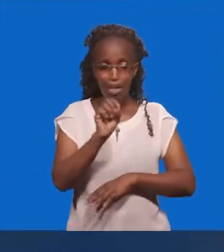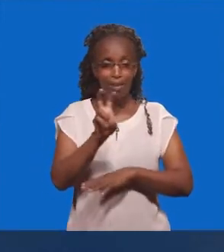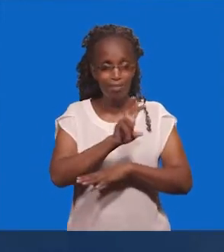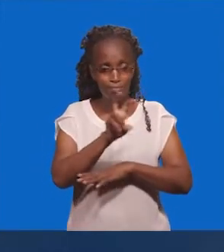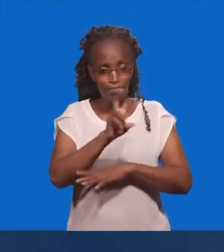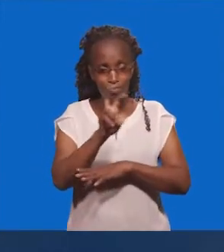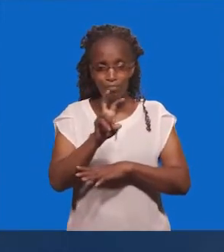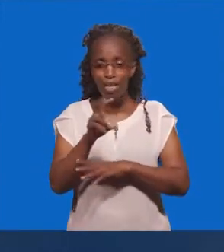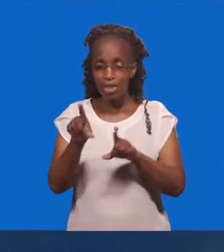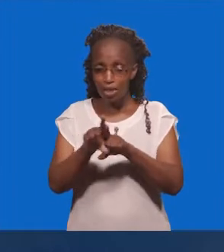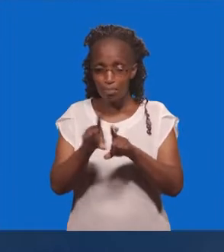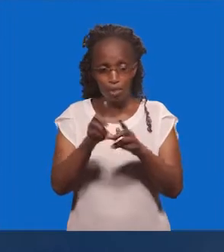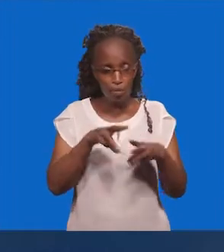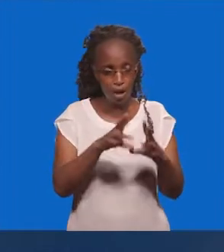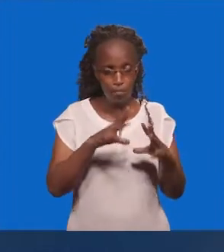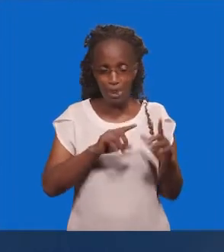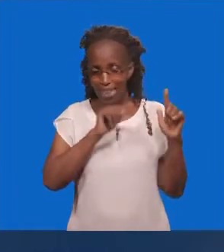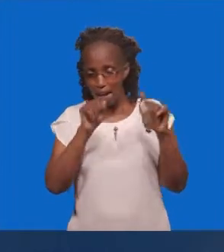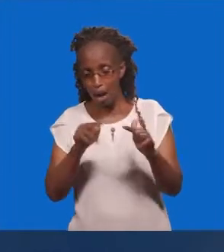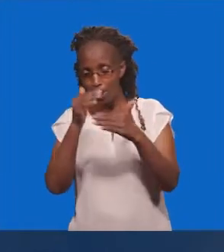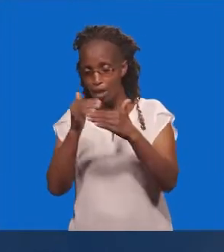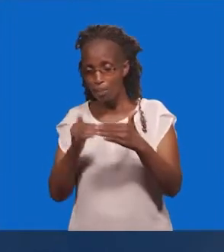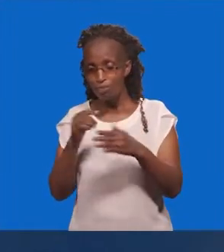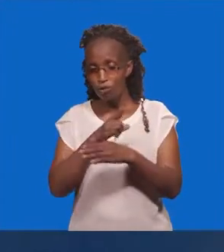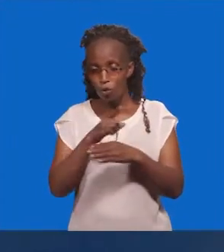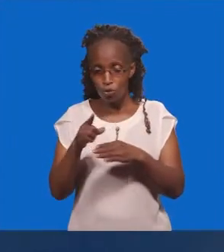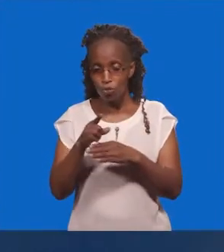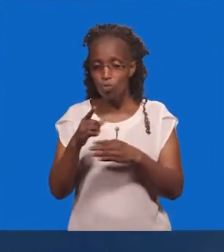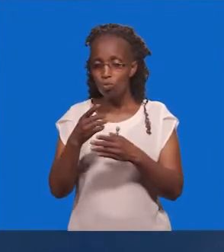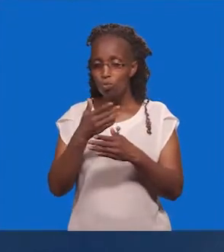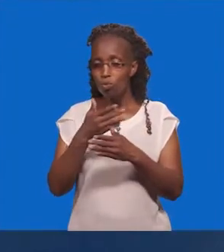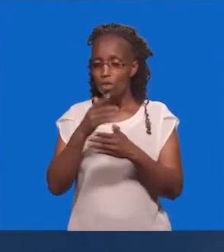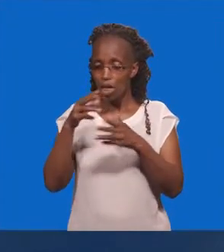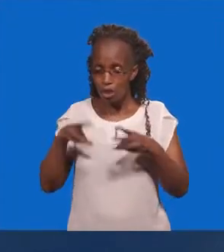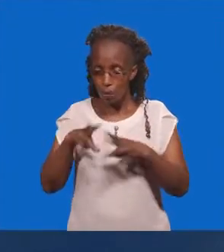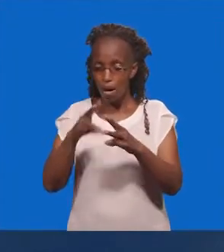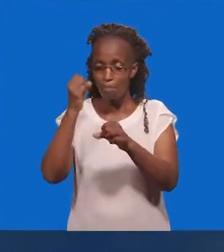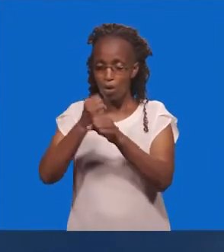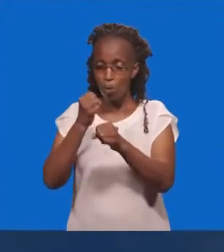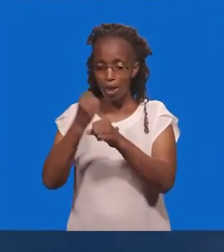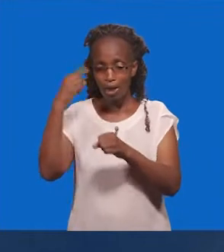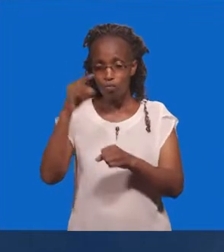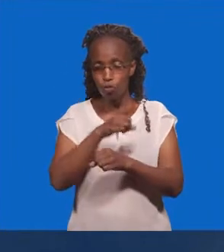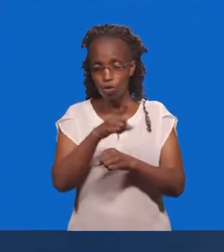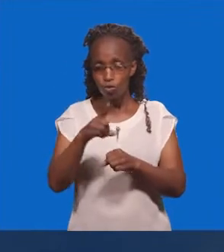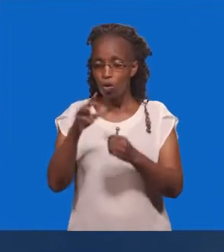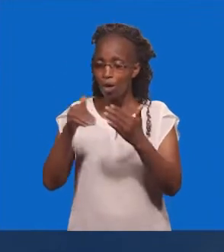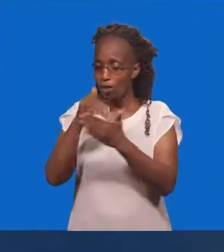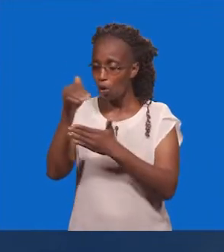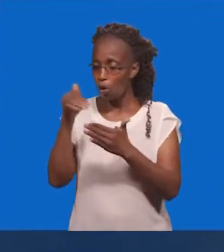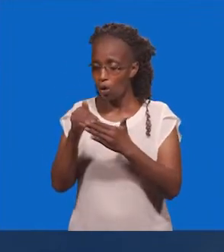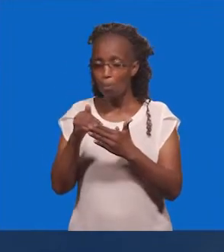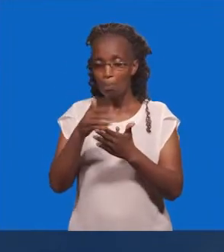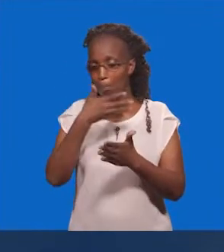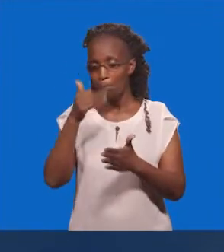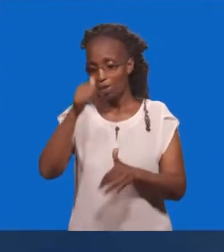Vile Ambavyo Nimeweza Kuwa Nikienda Mbelezako Tanzama Vile Ambavyo Nimeweza Kuwa Nikifanya Kazi Yako Basi Kwa Hayo